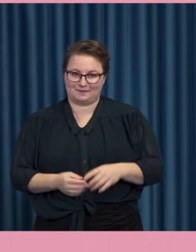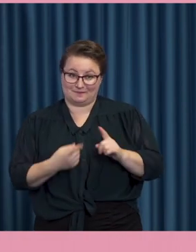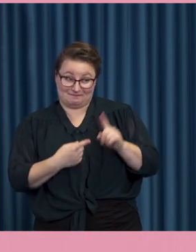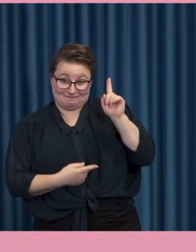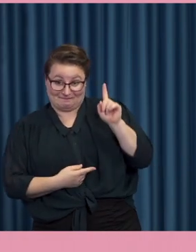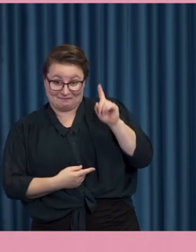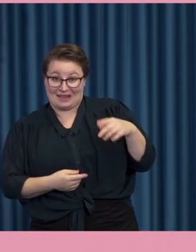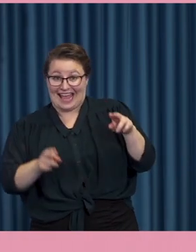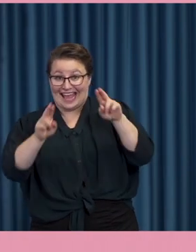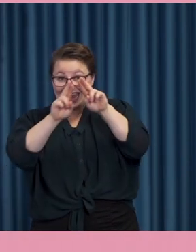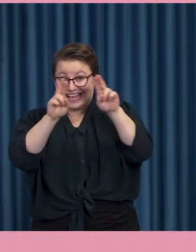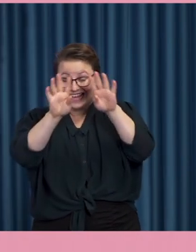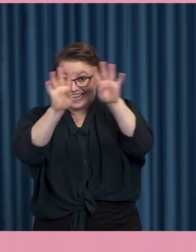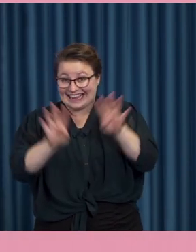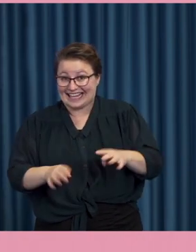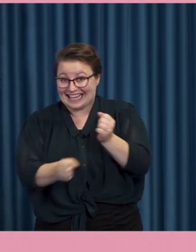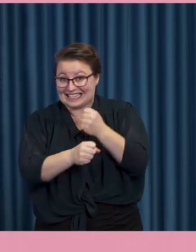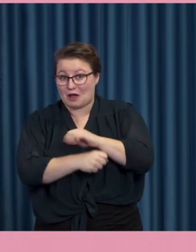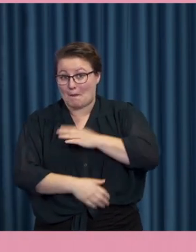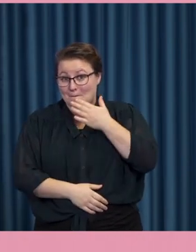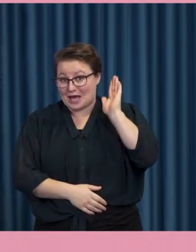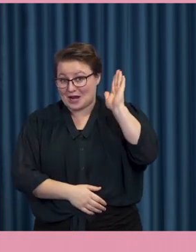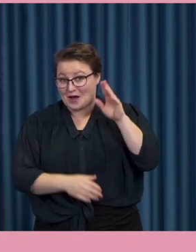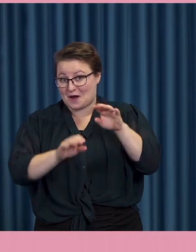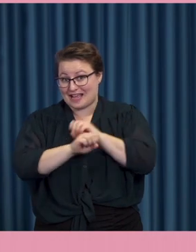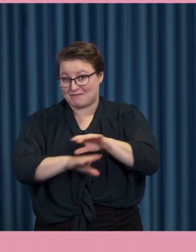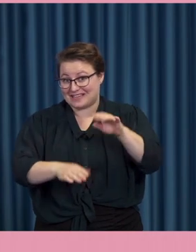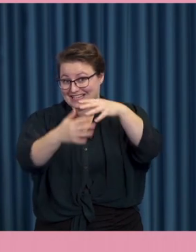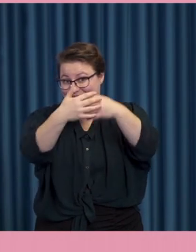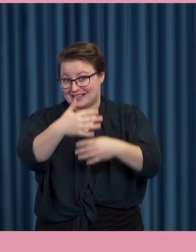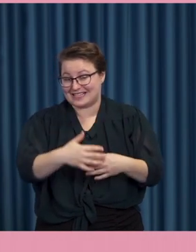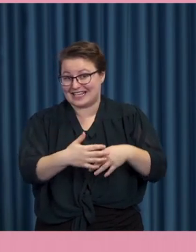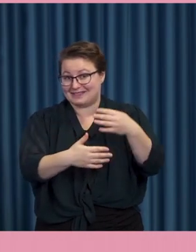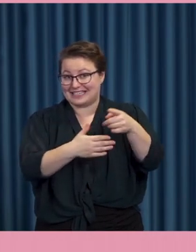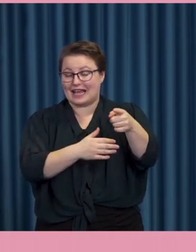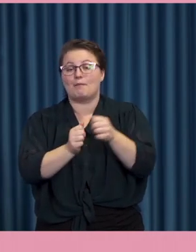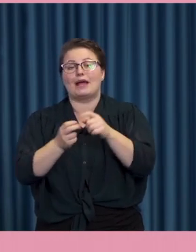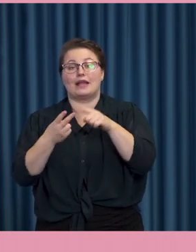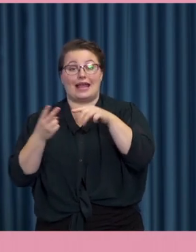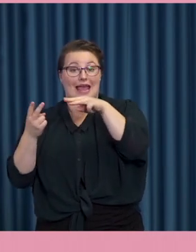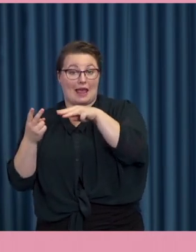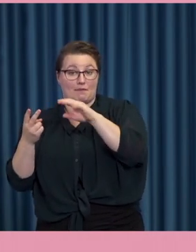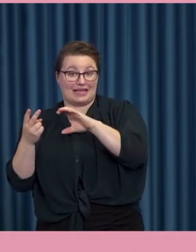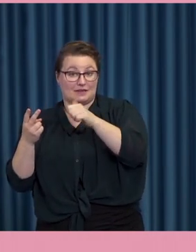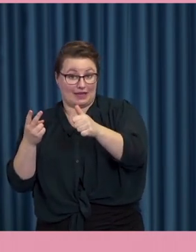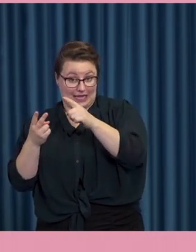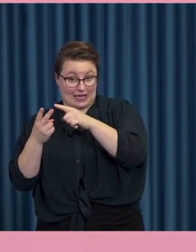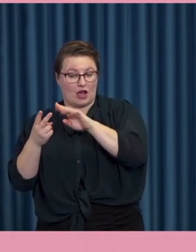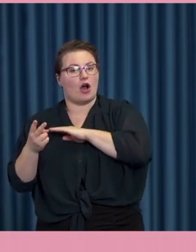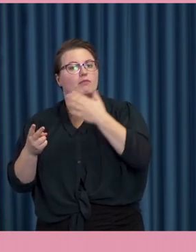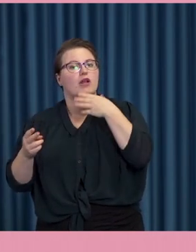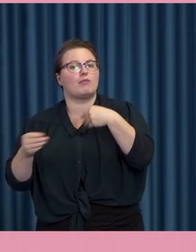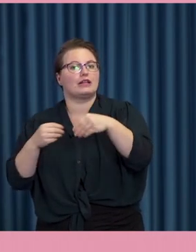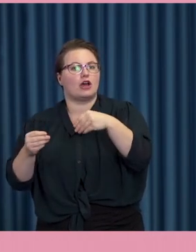information på sin hemsida, måste jag säga. Som man kan ta del av. Sen har ju faktiskt MSB tagit fram en del bra material. MSB har tagit fram en